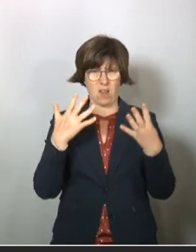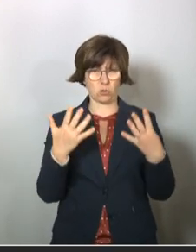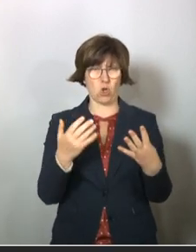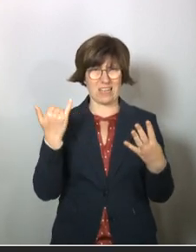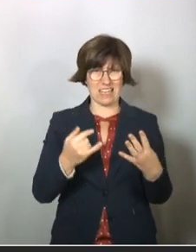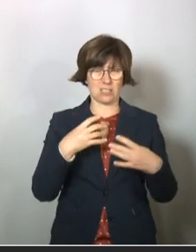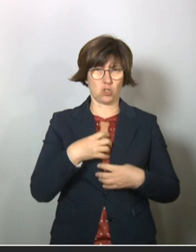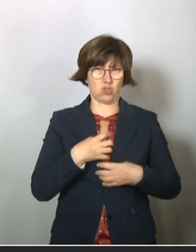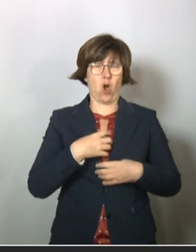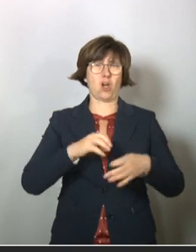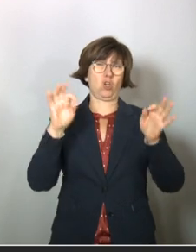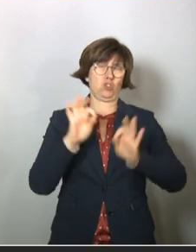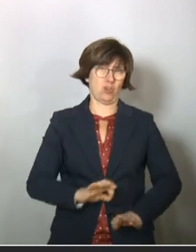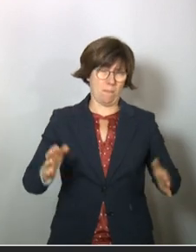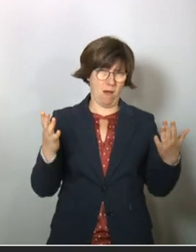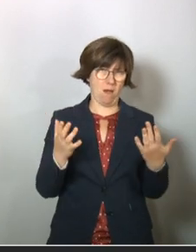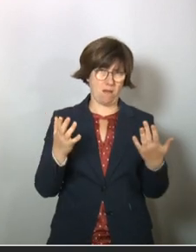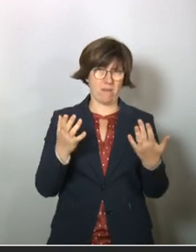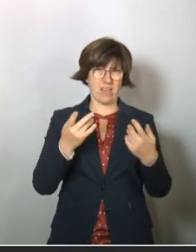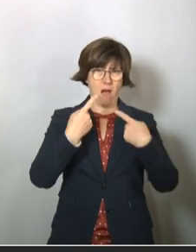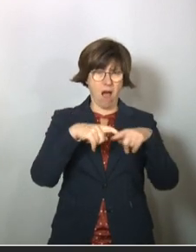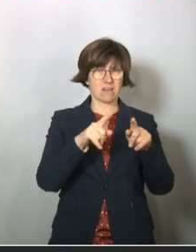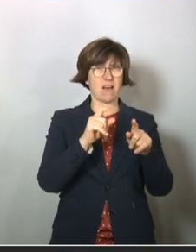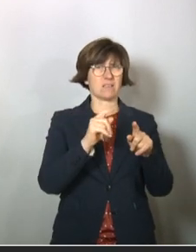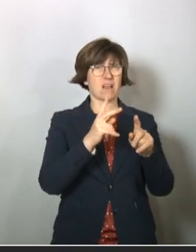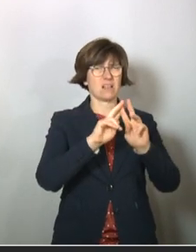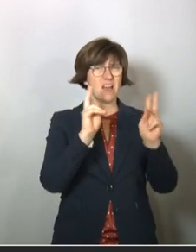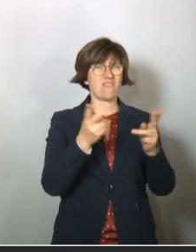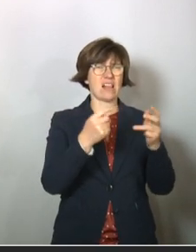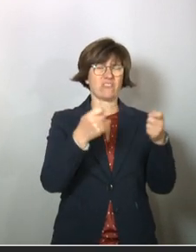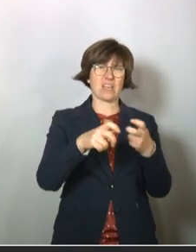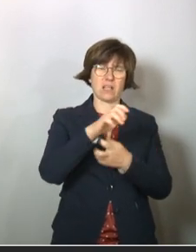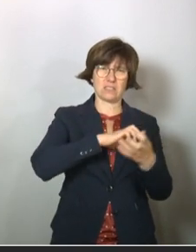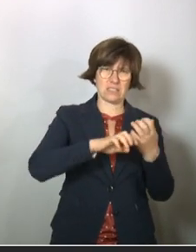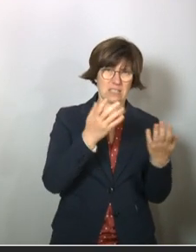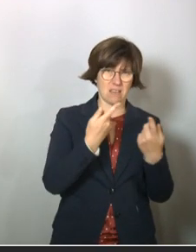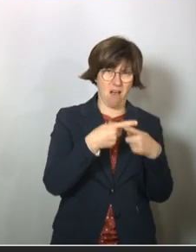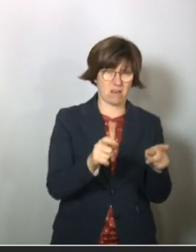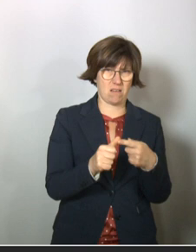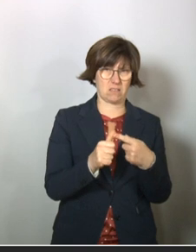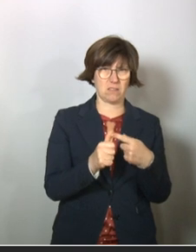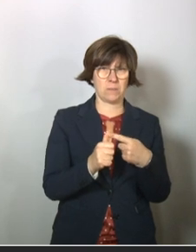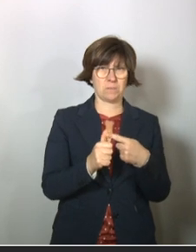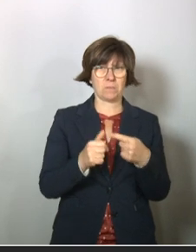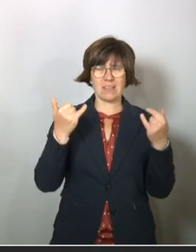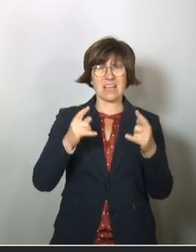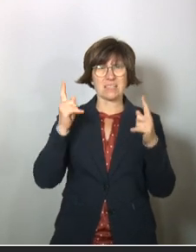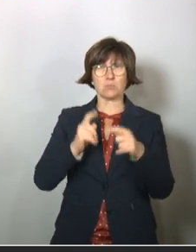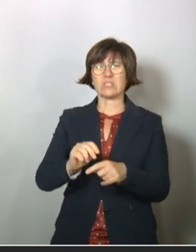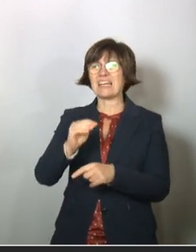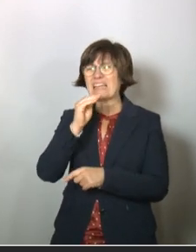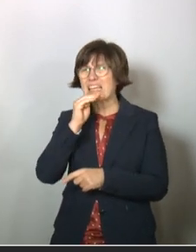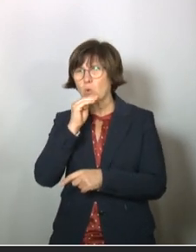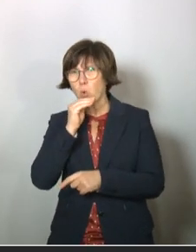nochmal viel stärkerer Schock, ganz anders ausgelöst als der Weltfinanzkrise. Müsste jetzt eigentlich hinreichen,